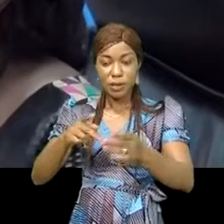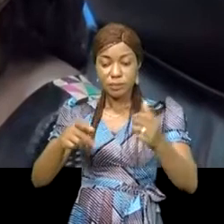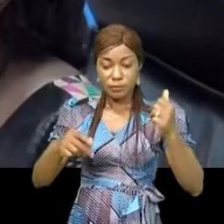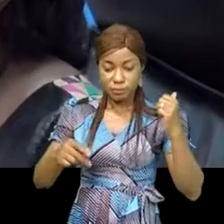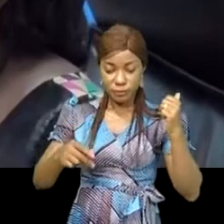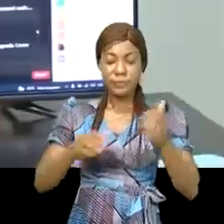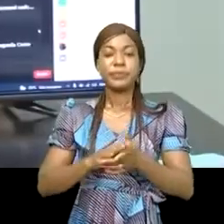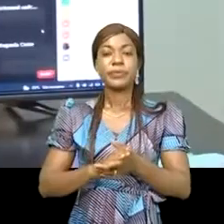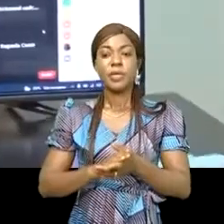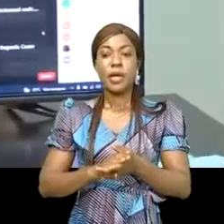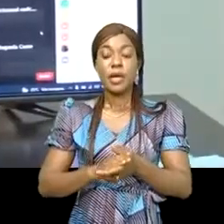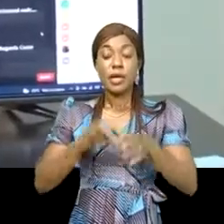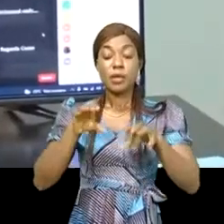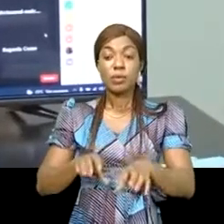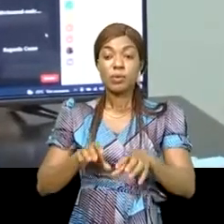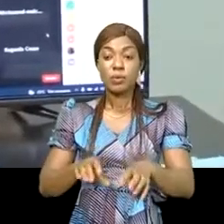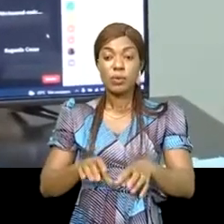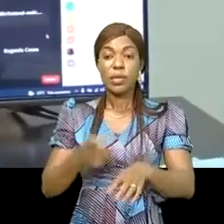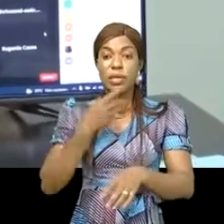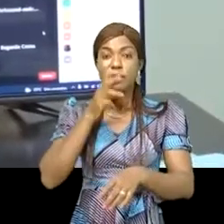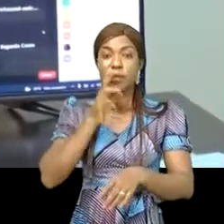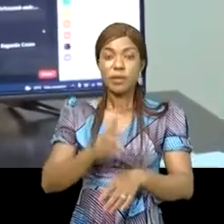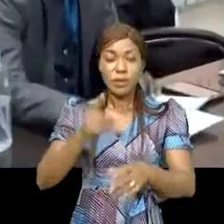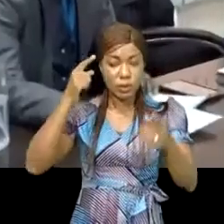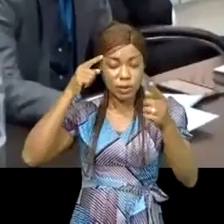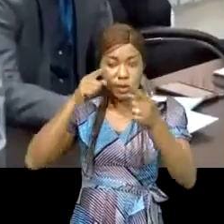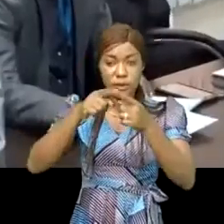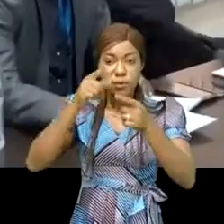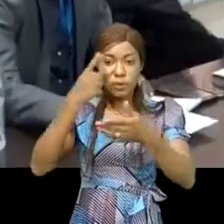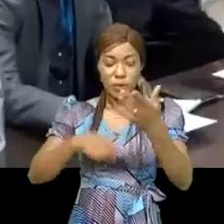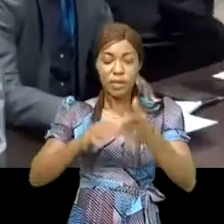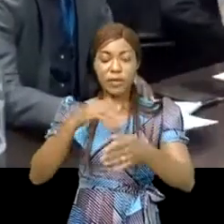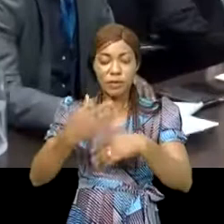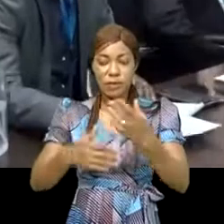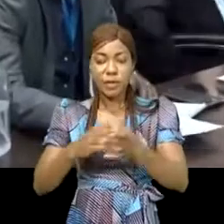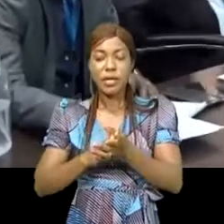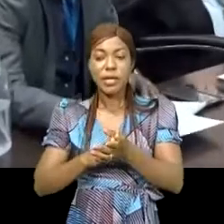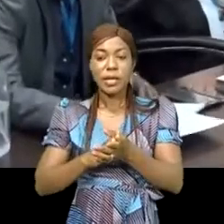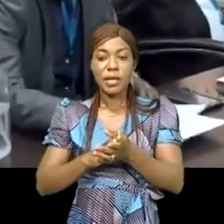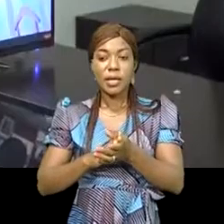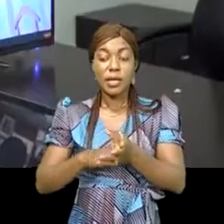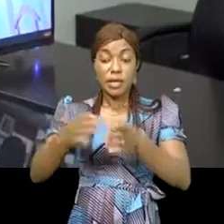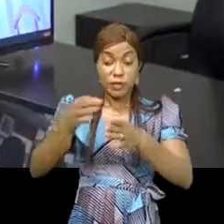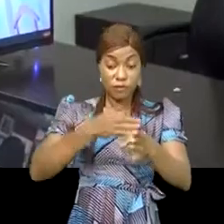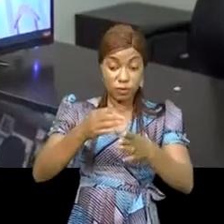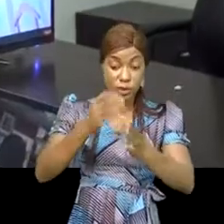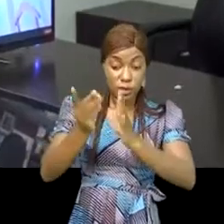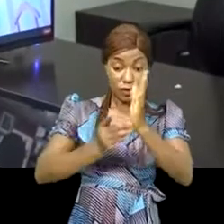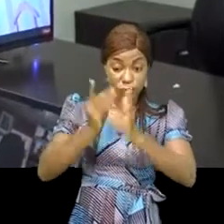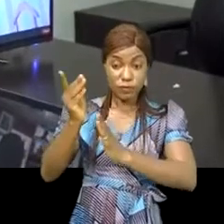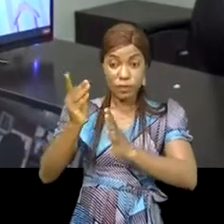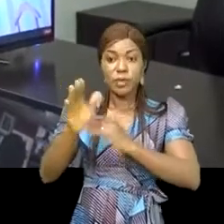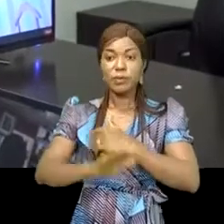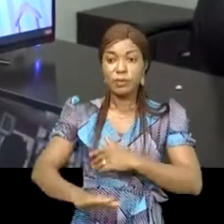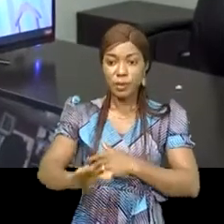Kipouloukabenga, la RDC a réaffirmé son objectif de faire de ces secteurs le fer d'élance du développement du